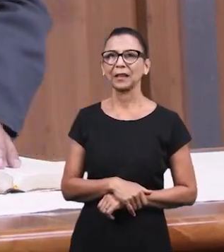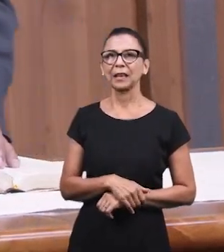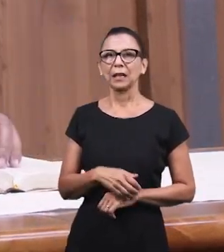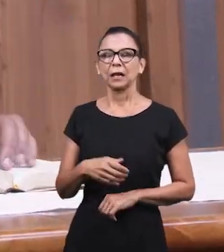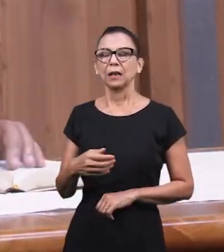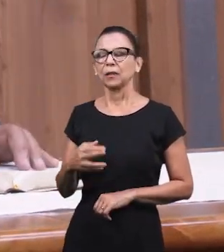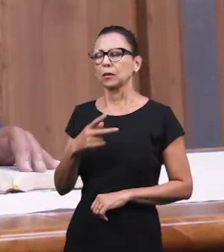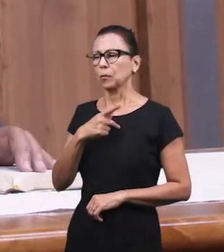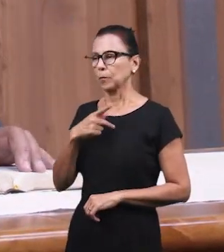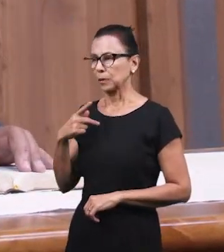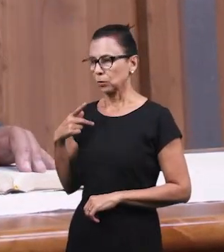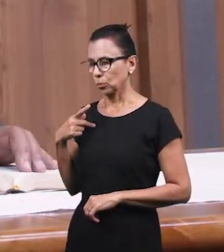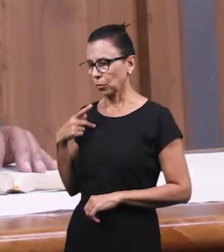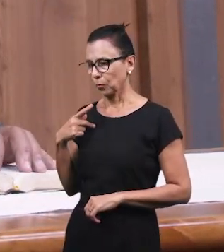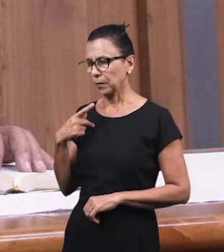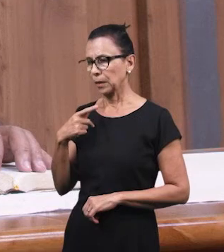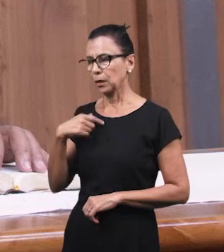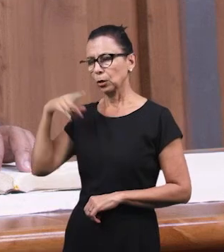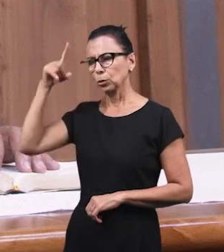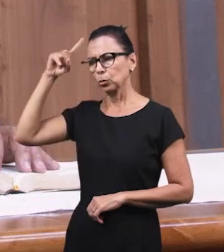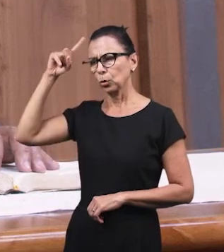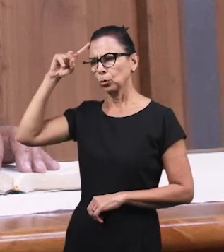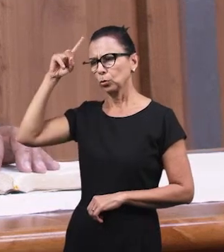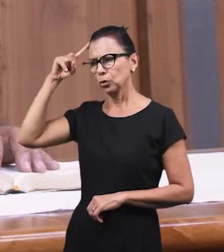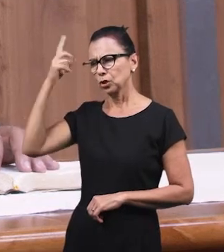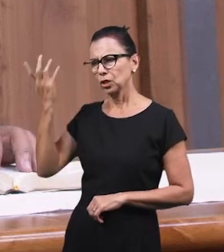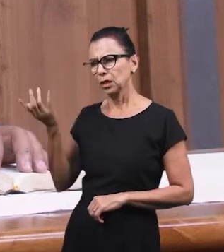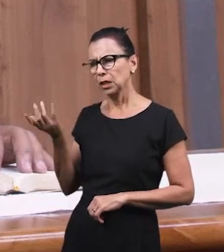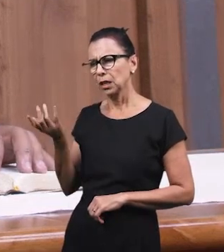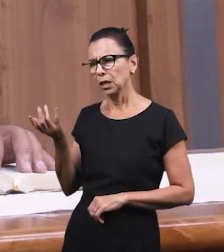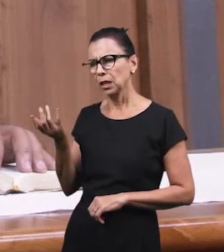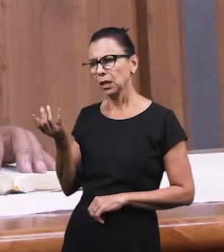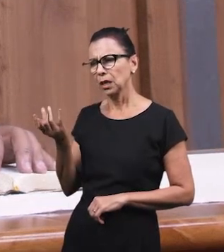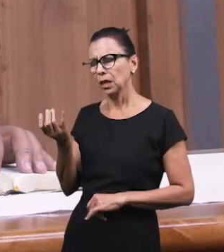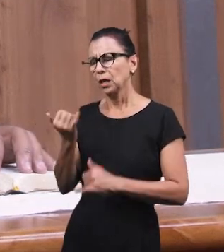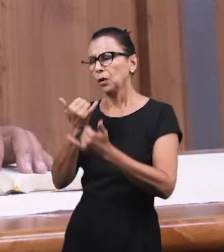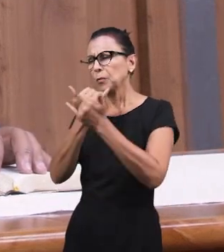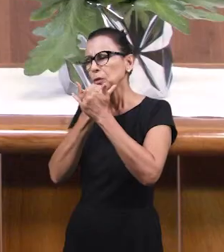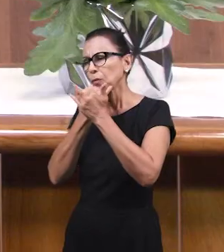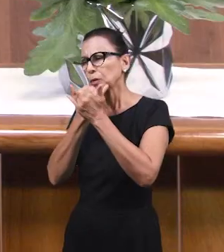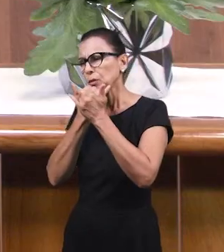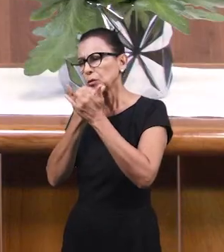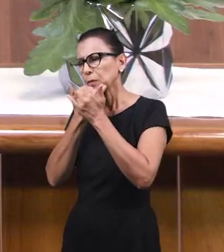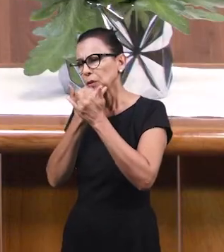прощаю мужа моего каждый день. Но каждый день ошибается.